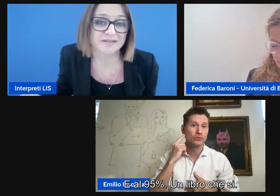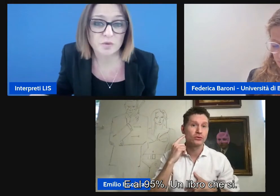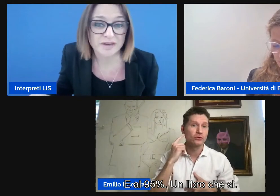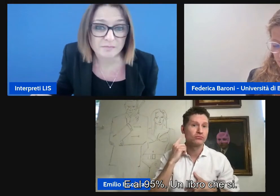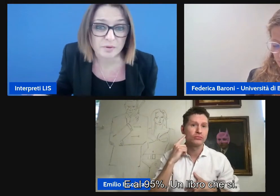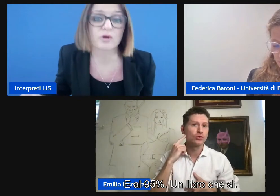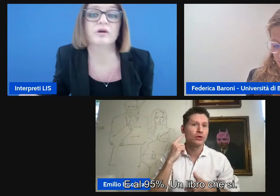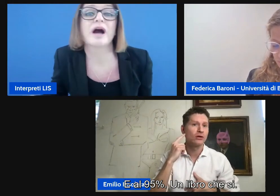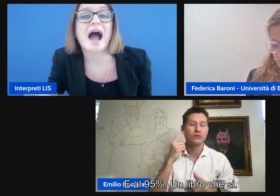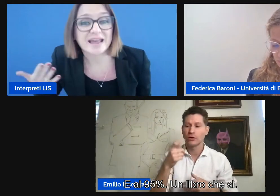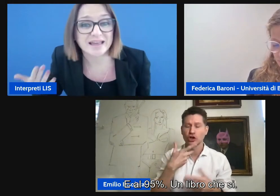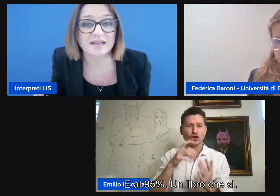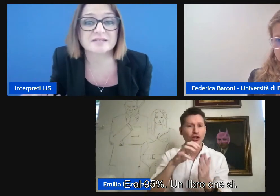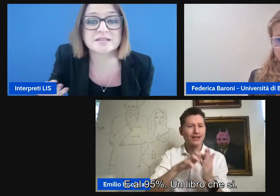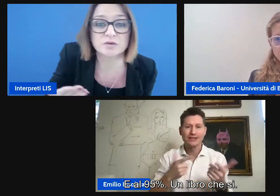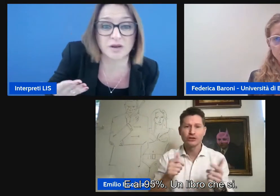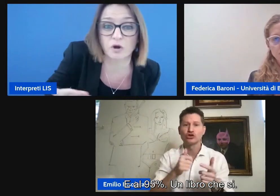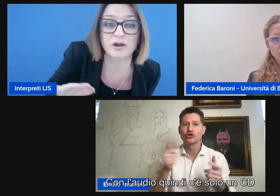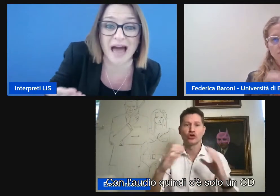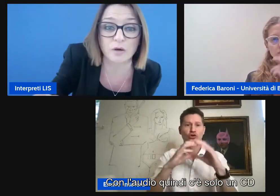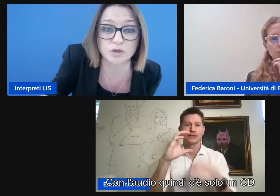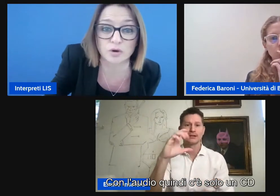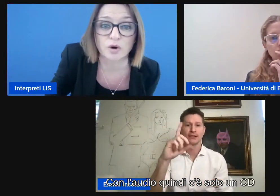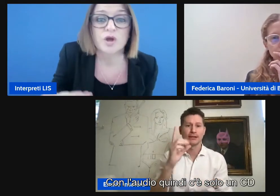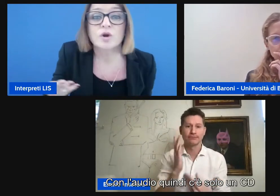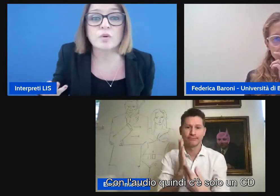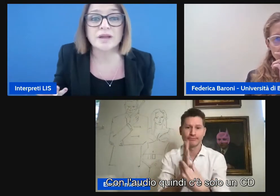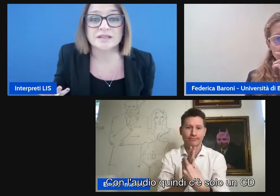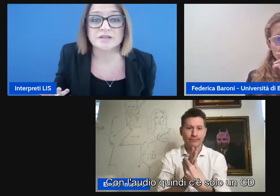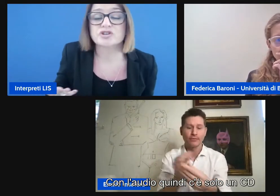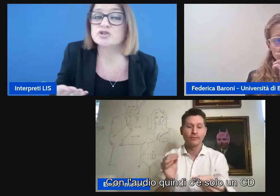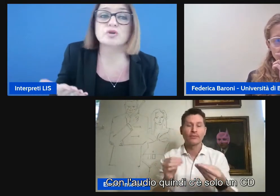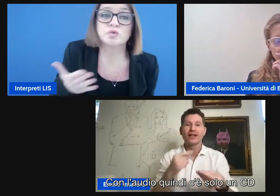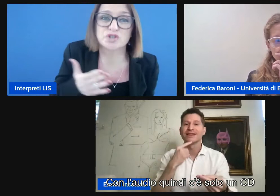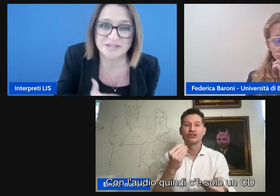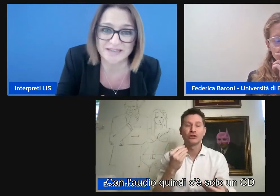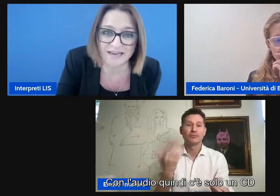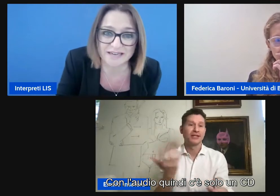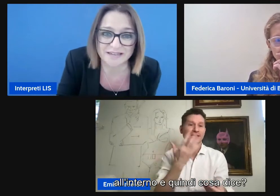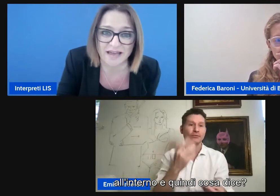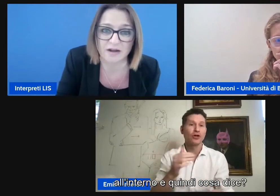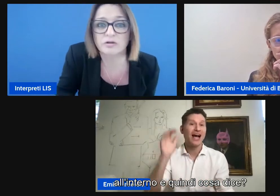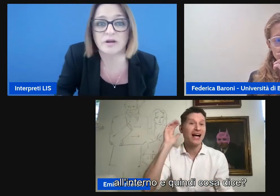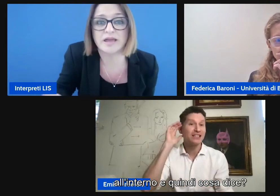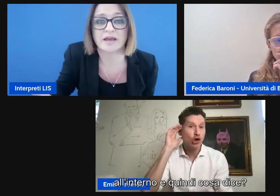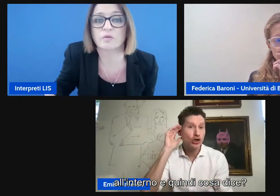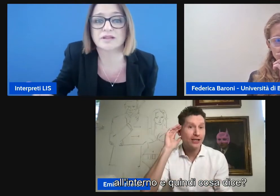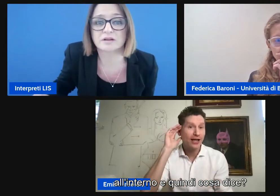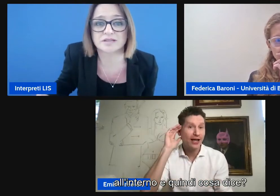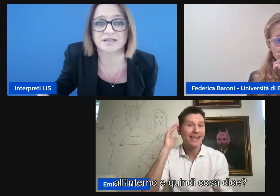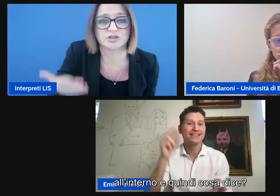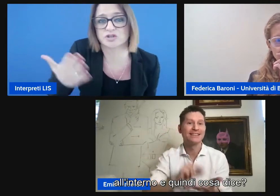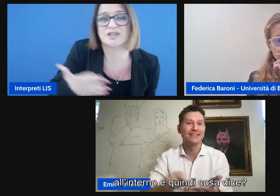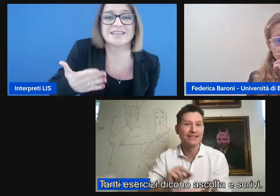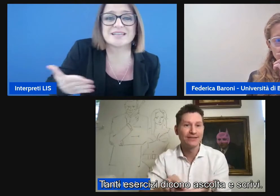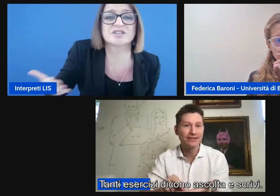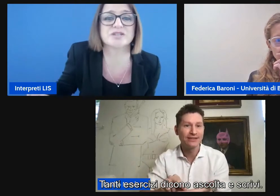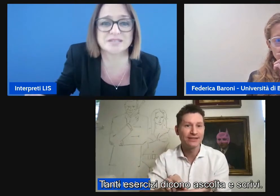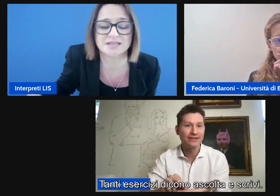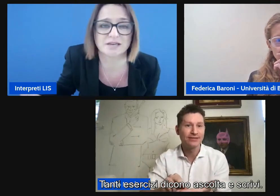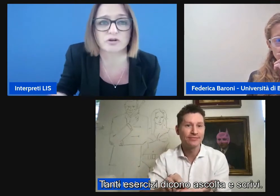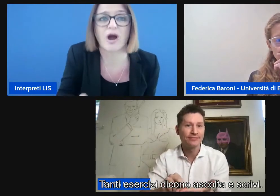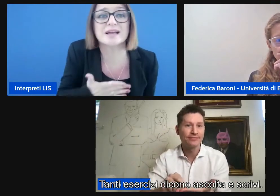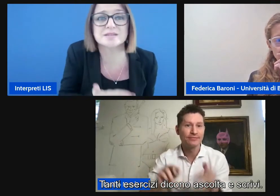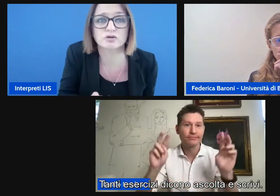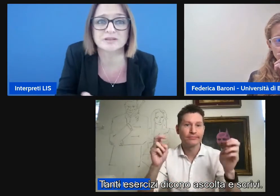% un libro che con l'audio quindi c'è solo un cd all'interno e quindi cosa dice tanti